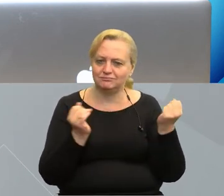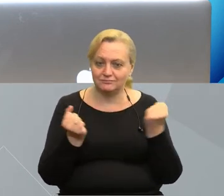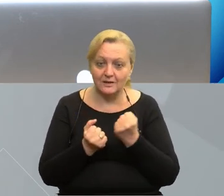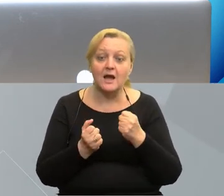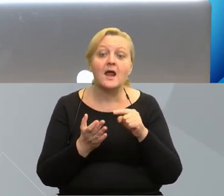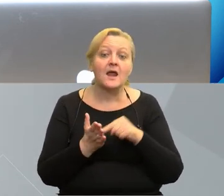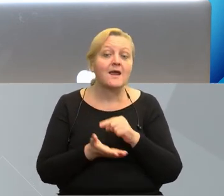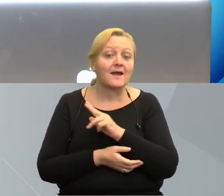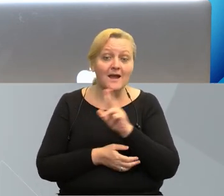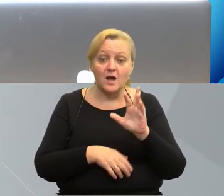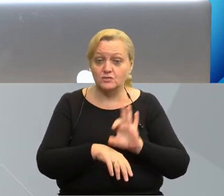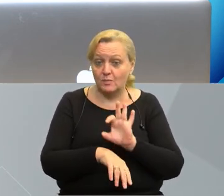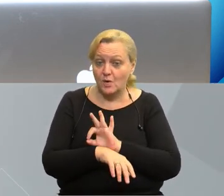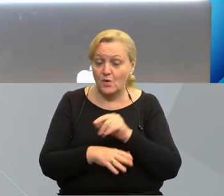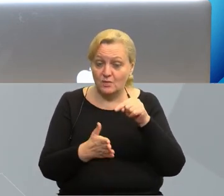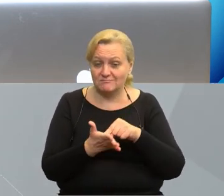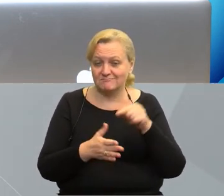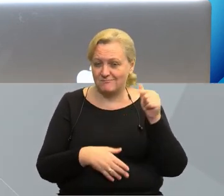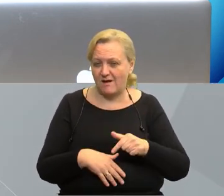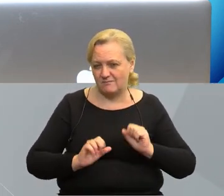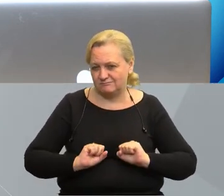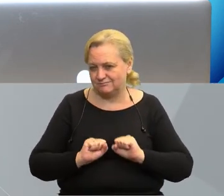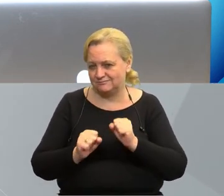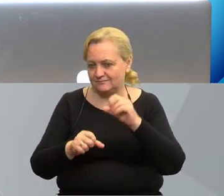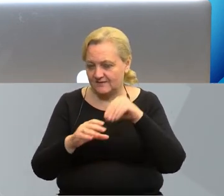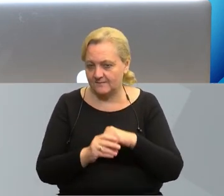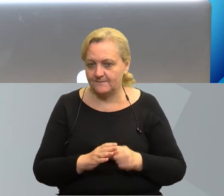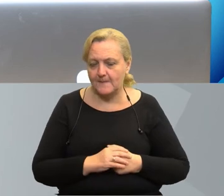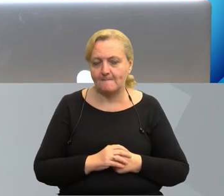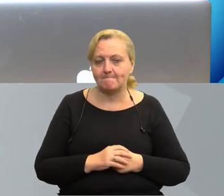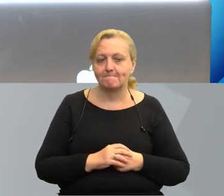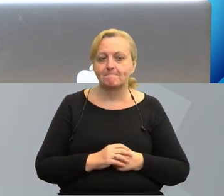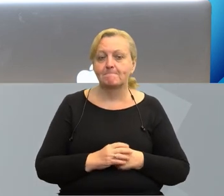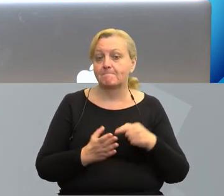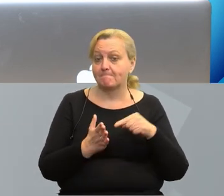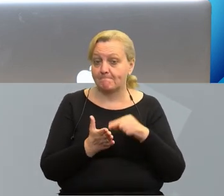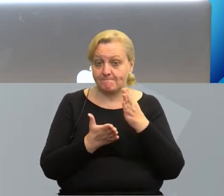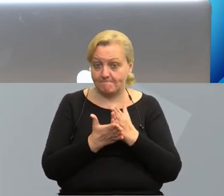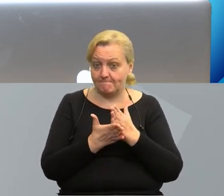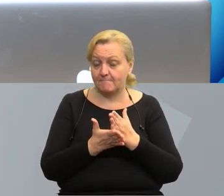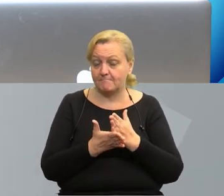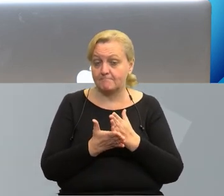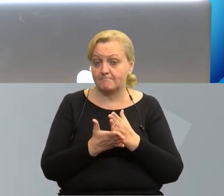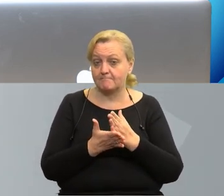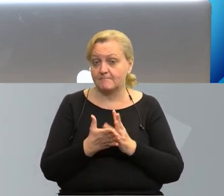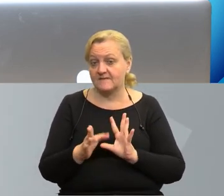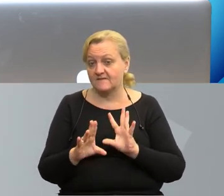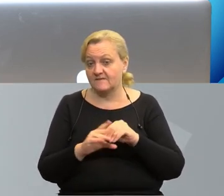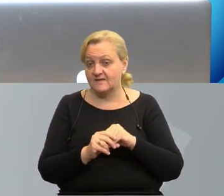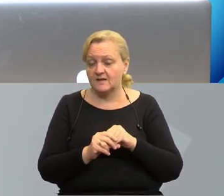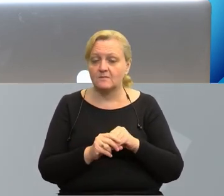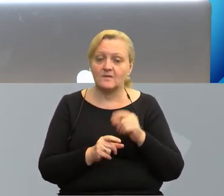każdy z projektów powinien podejmować. Nie tylko te, które będą w tym